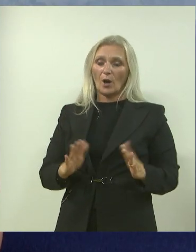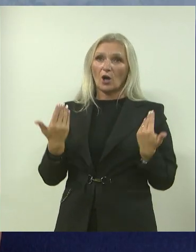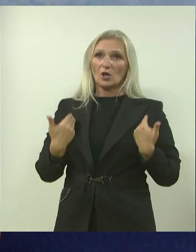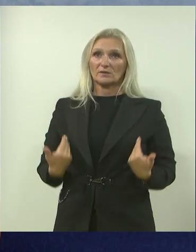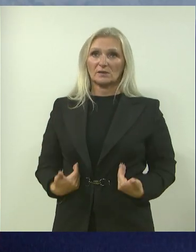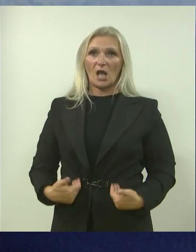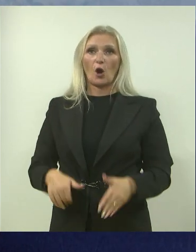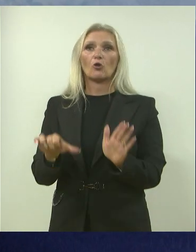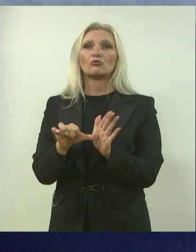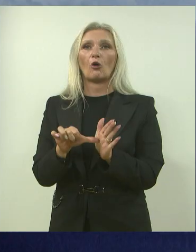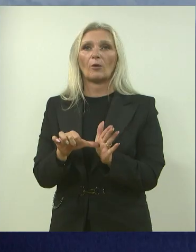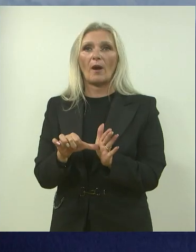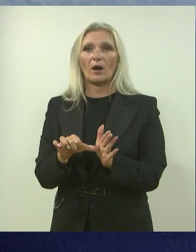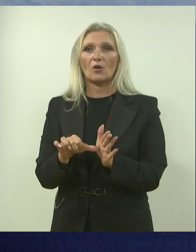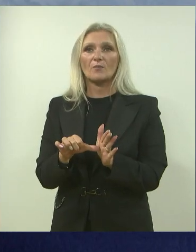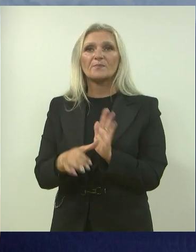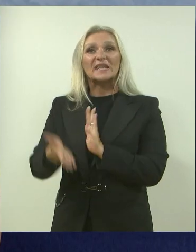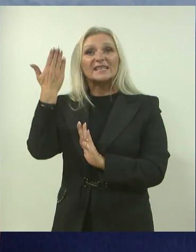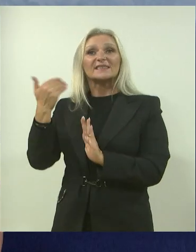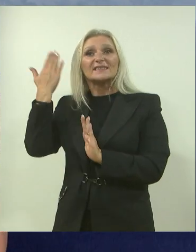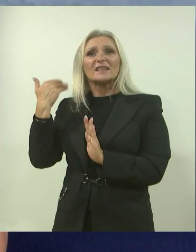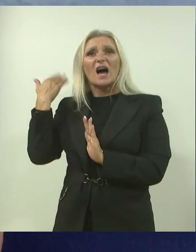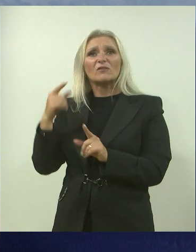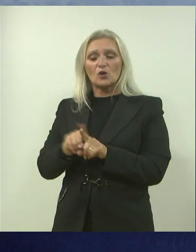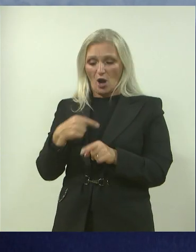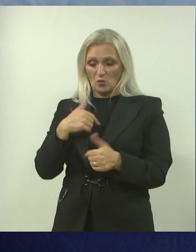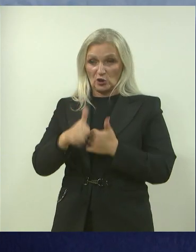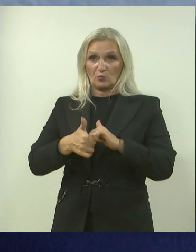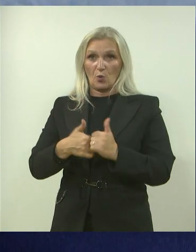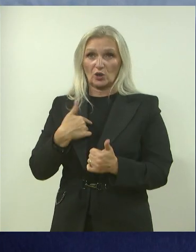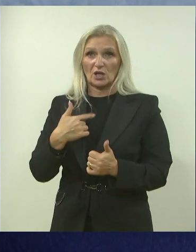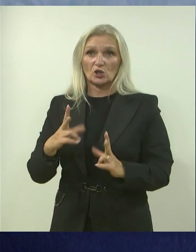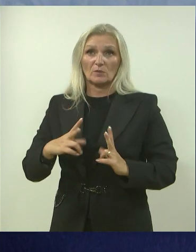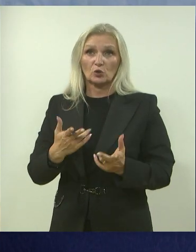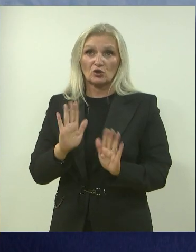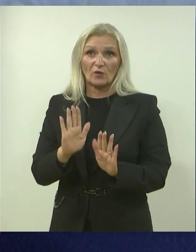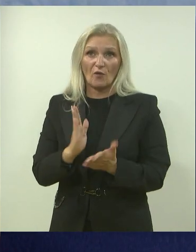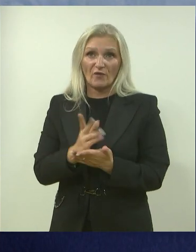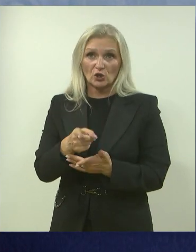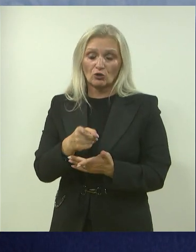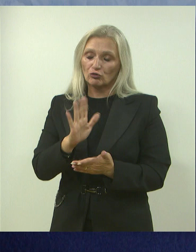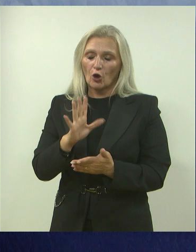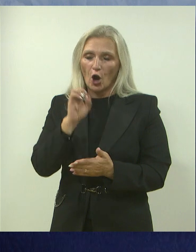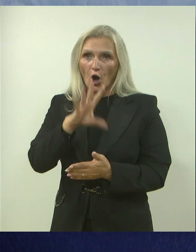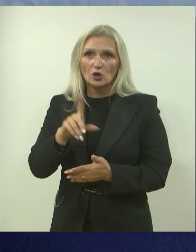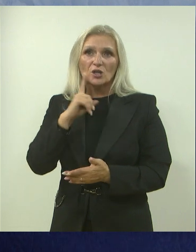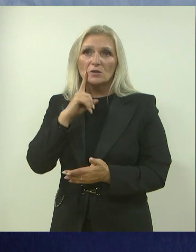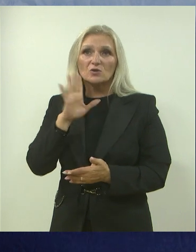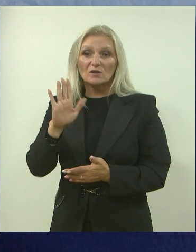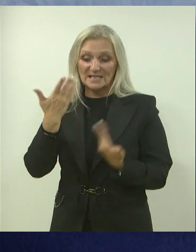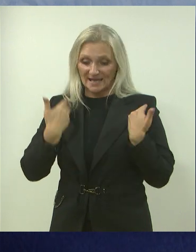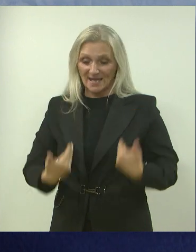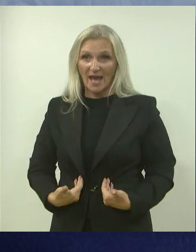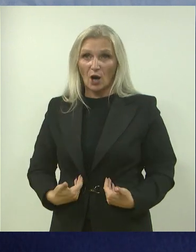normalnu. Jer, davno, davno, kao sportaš, prije sam to doživio, pa su to jako loša iskustva za tijelo, tako da to,